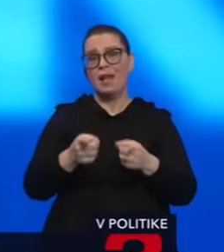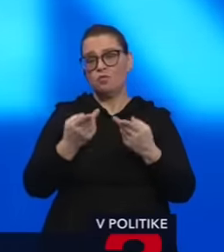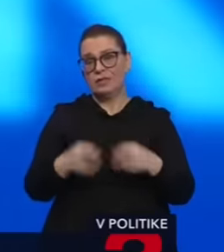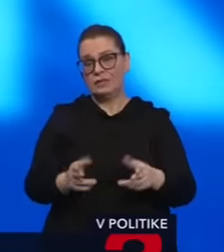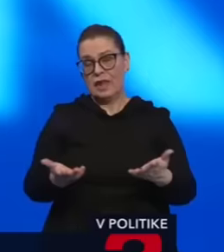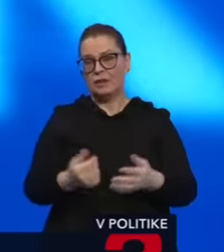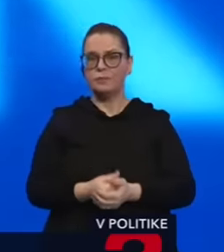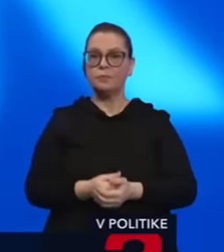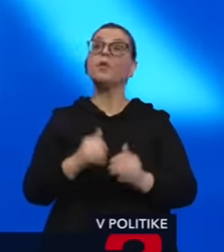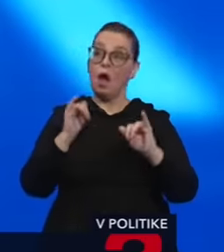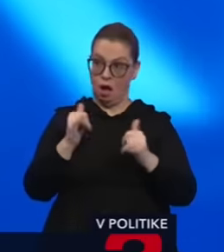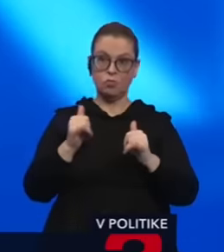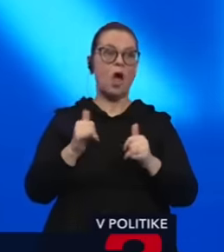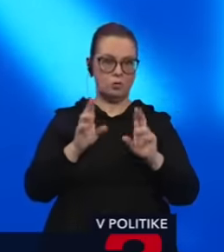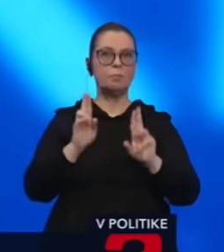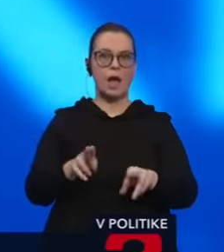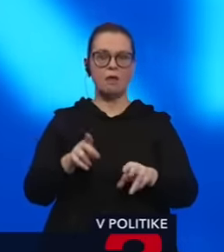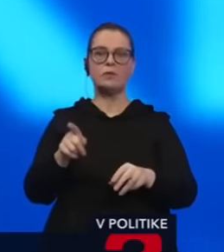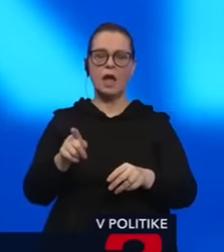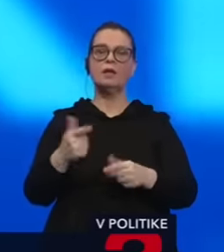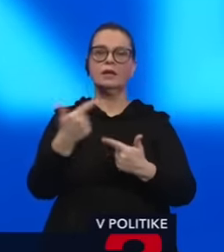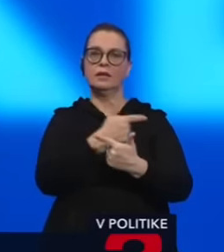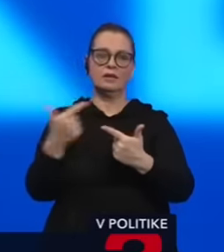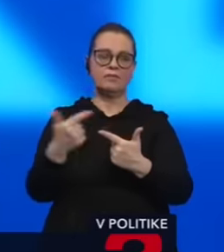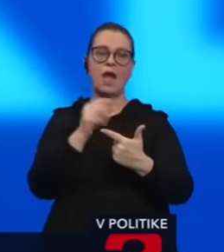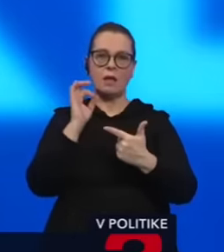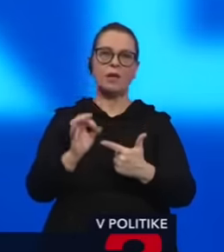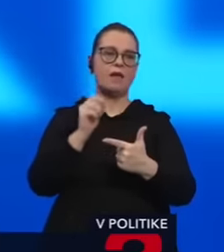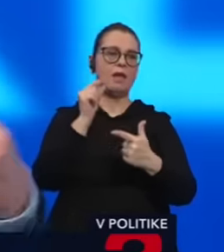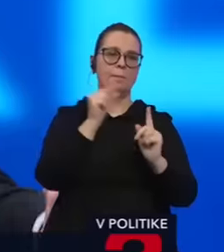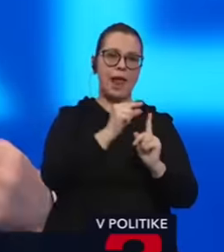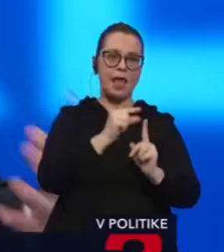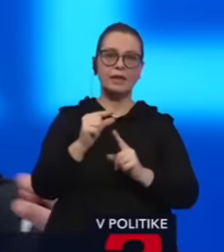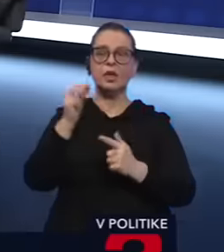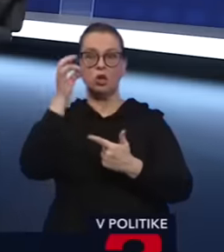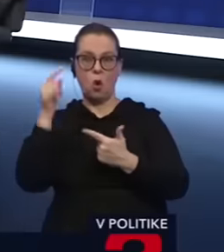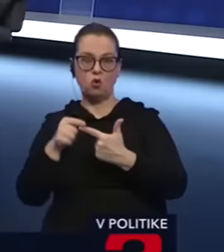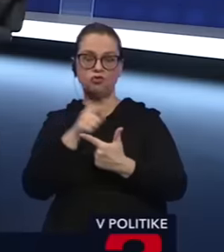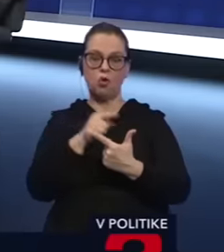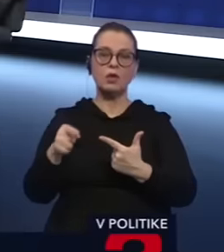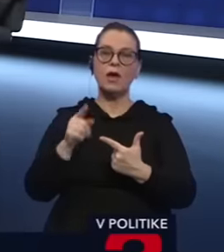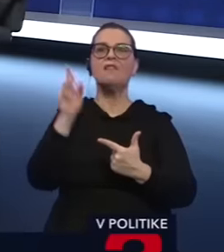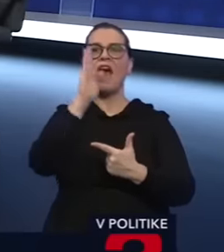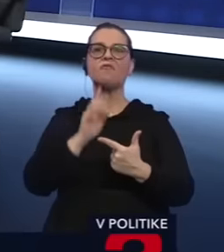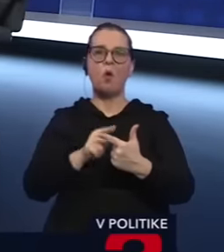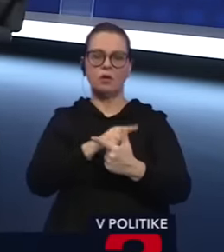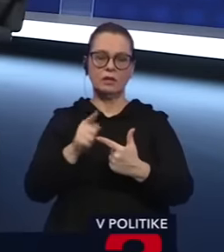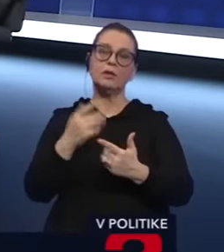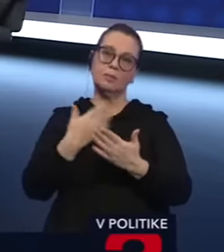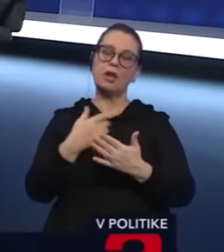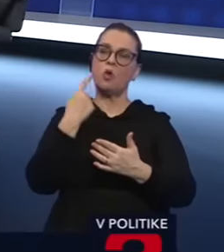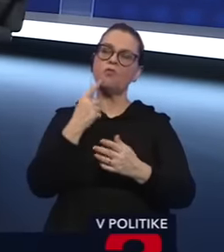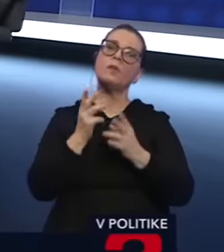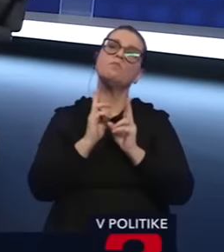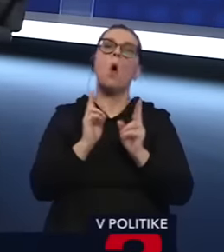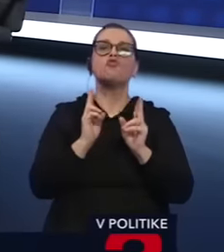naozaj momentálne prieskumy ukazujú, že favoritný prezidentský voliev majú byť Peter Pelegrini a Ivan Korčok. Preto aj debatujeme o prípadnej podpore v druhom kole.